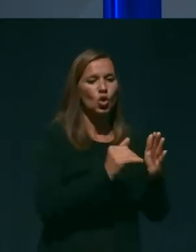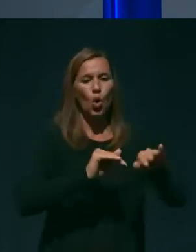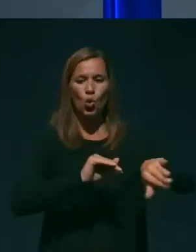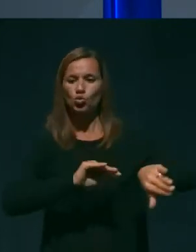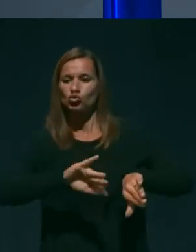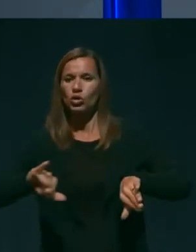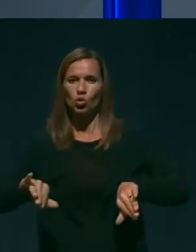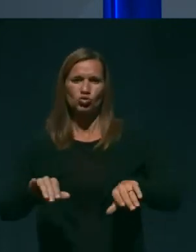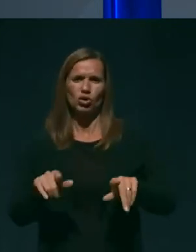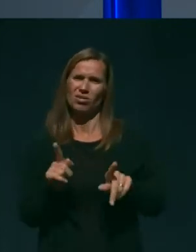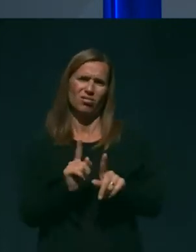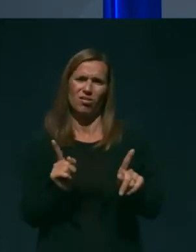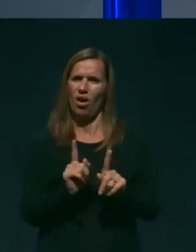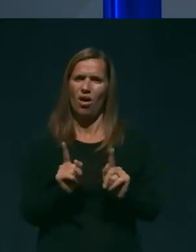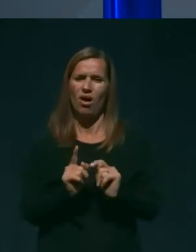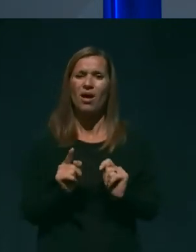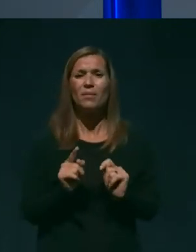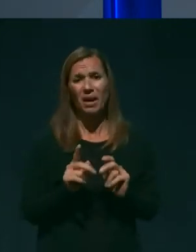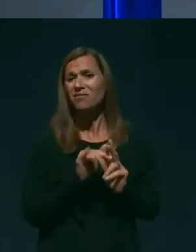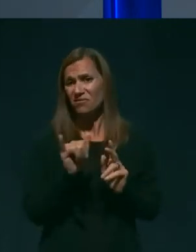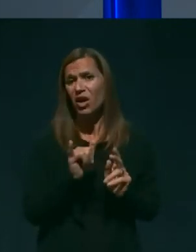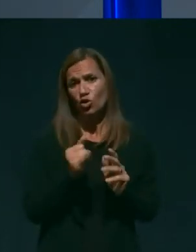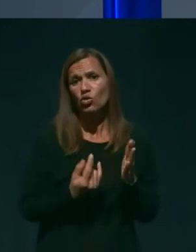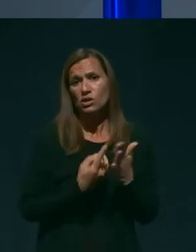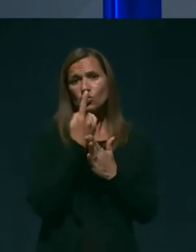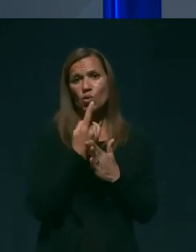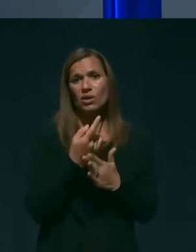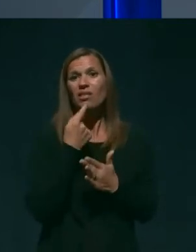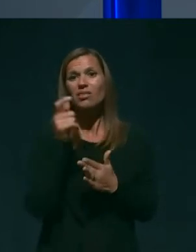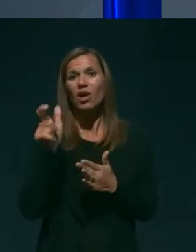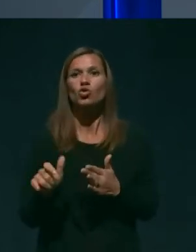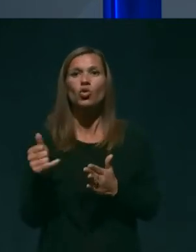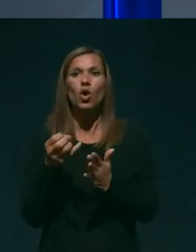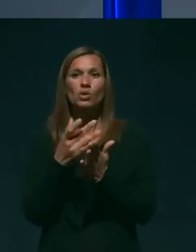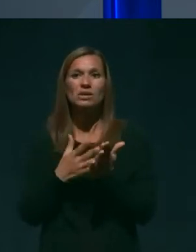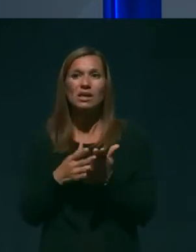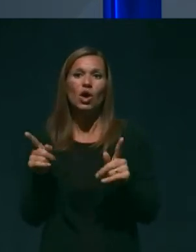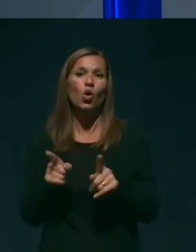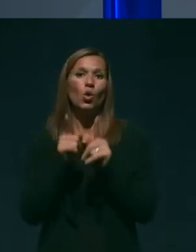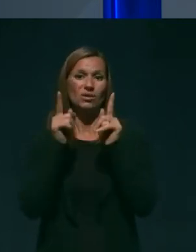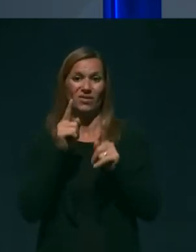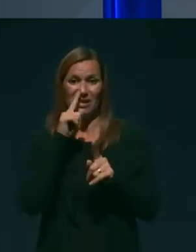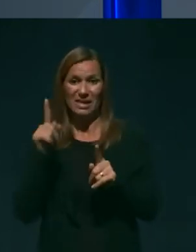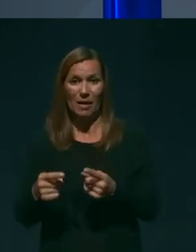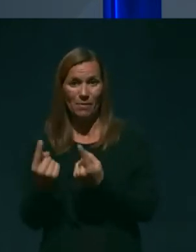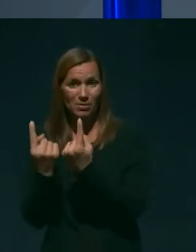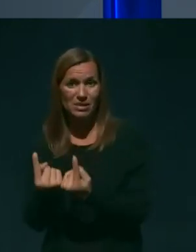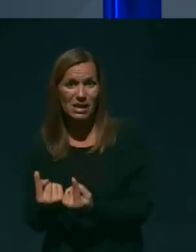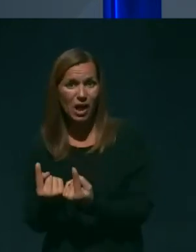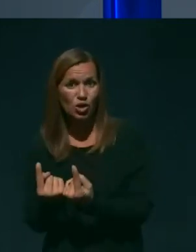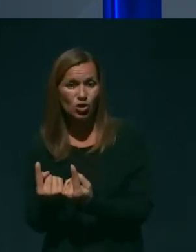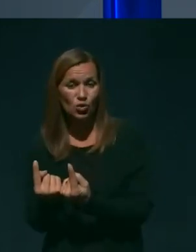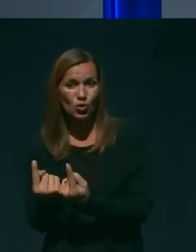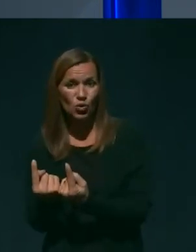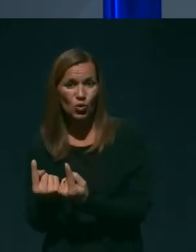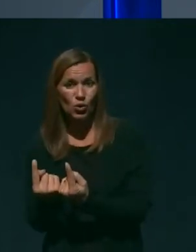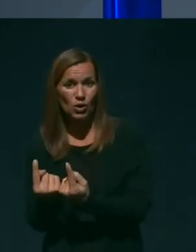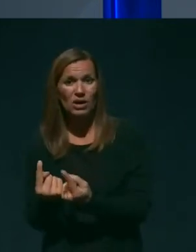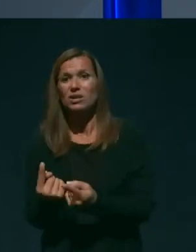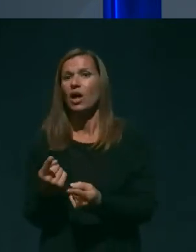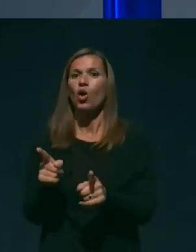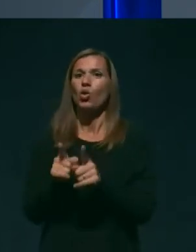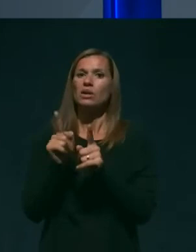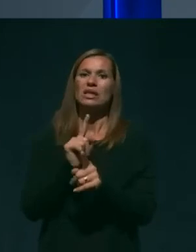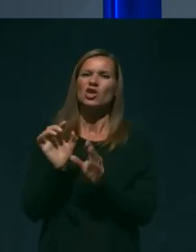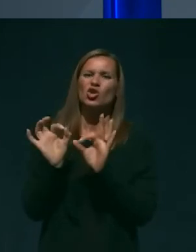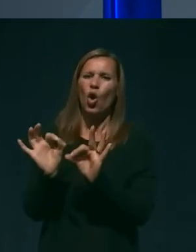se vedno zgodi, da je nekdo bil ocenjen kot v slabem stanju, da ni dobro, da se